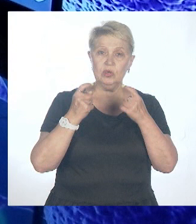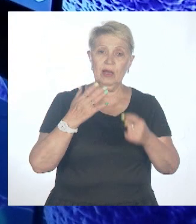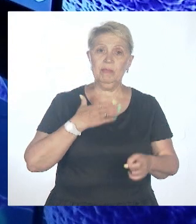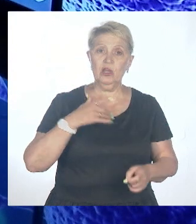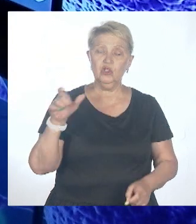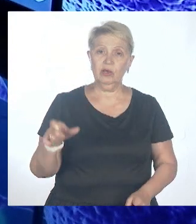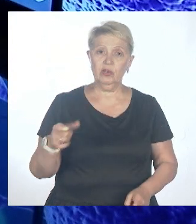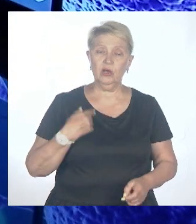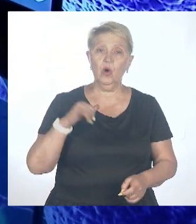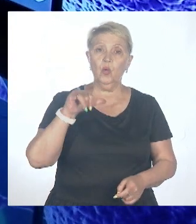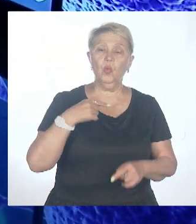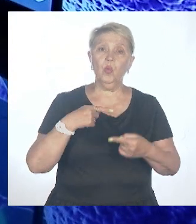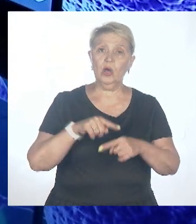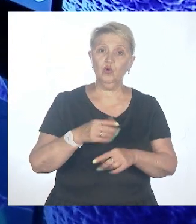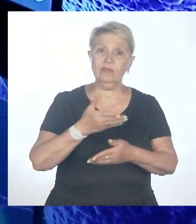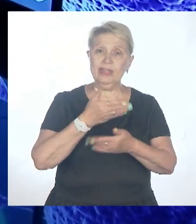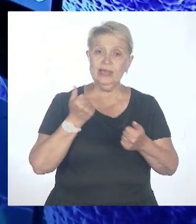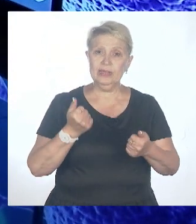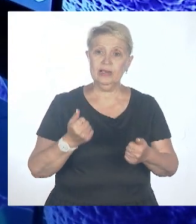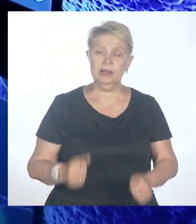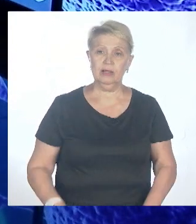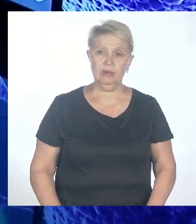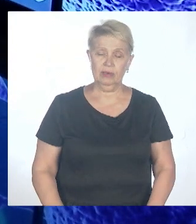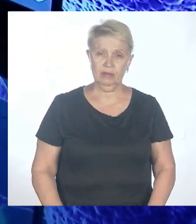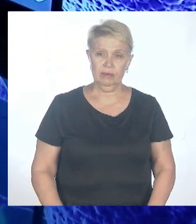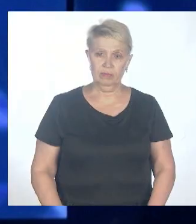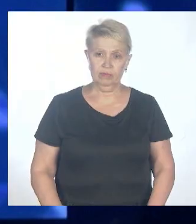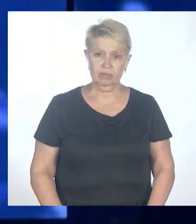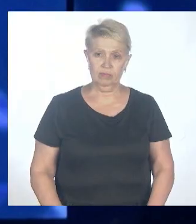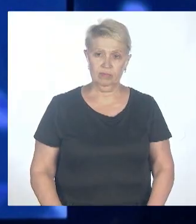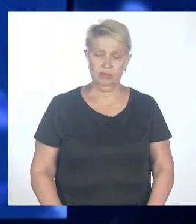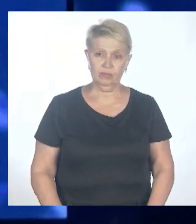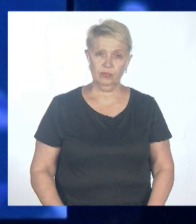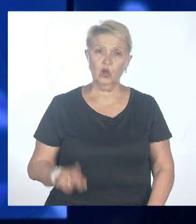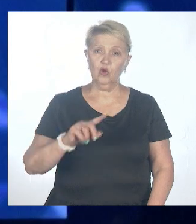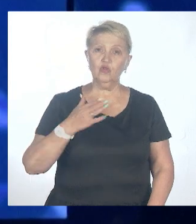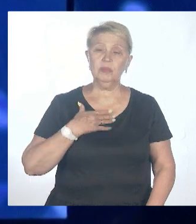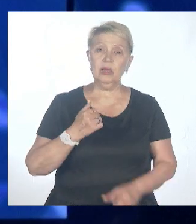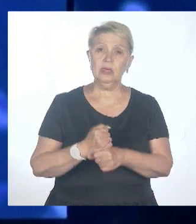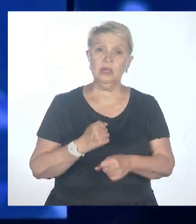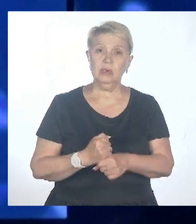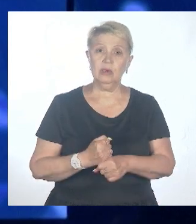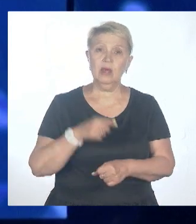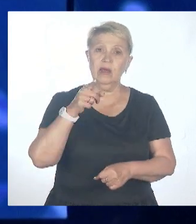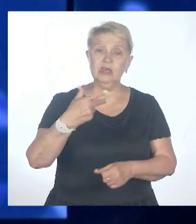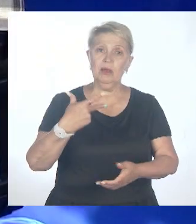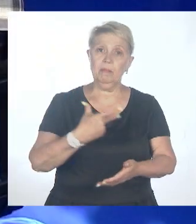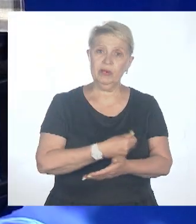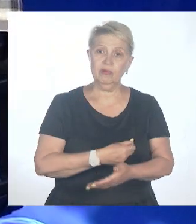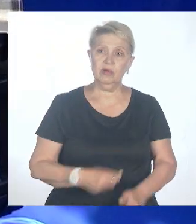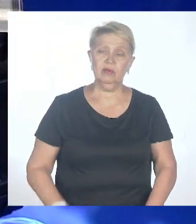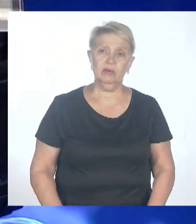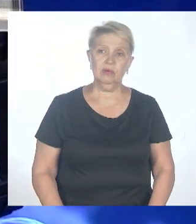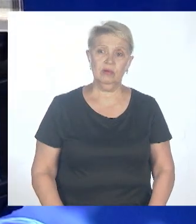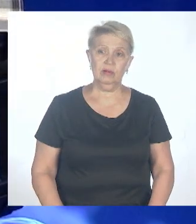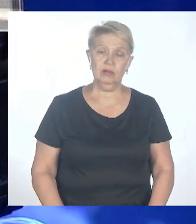у которого нет, соответственно, этой прививки, что мне делать? Вас привьют. То есть вам не нужно самому